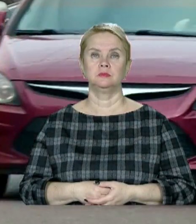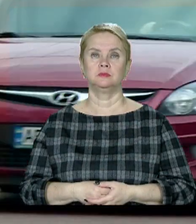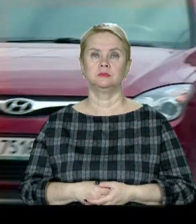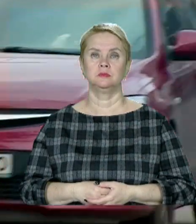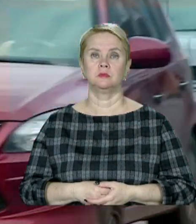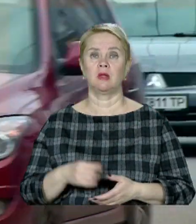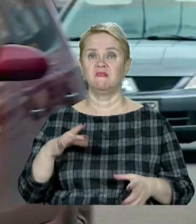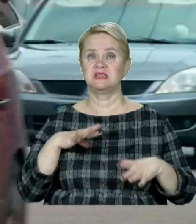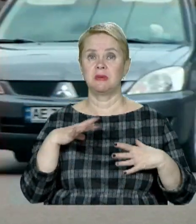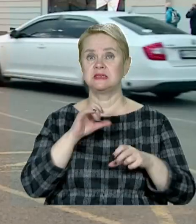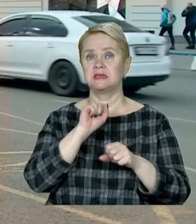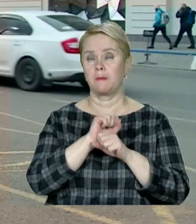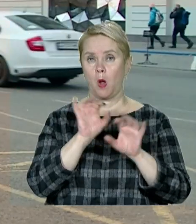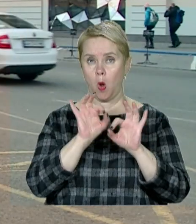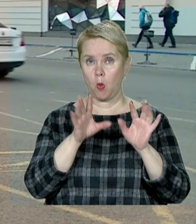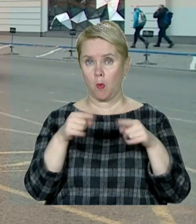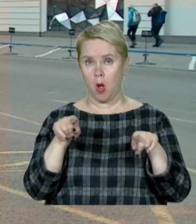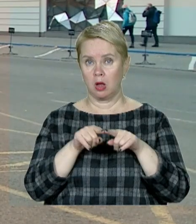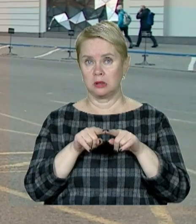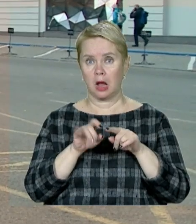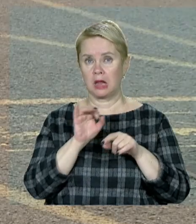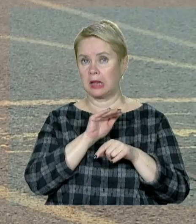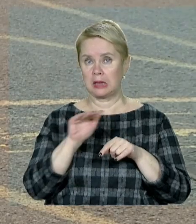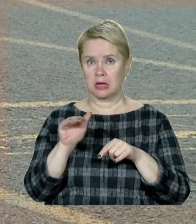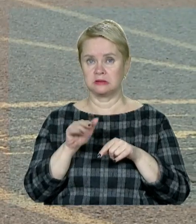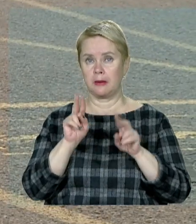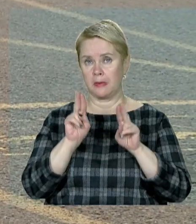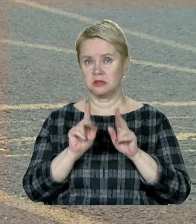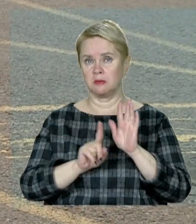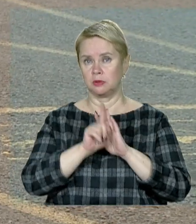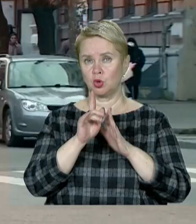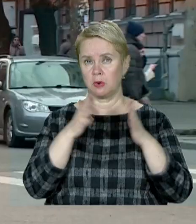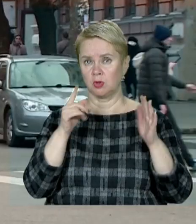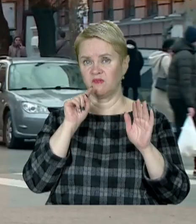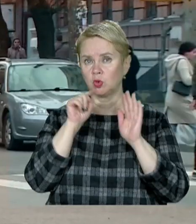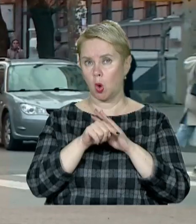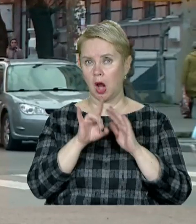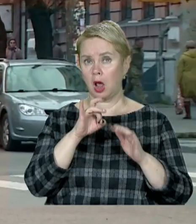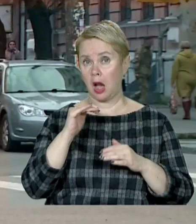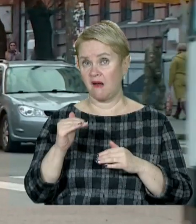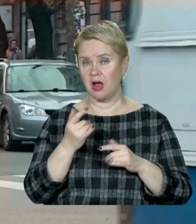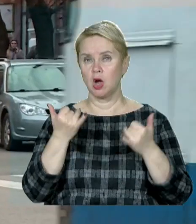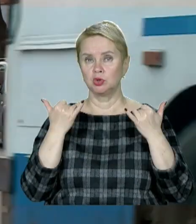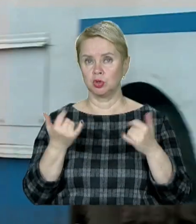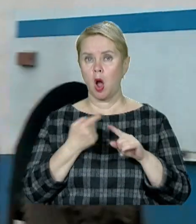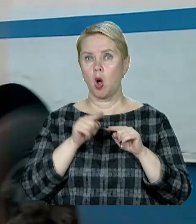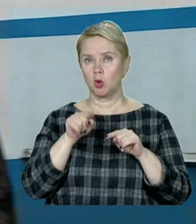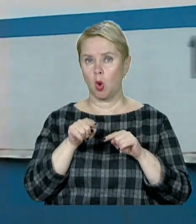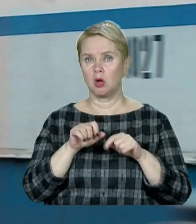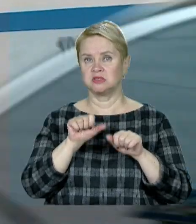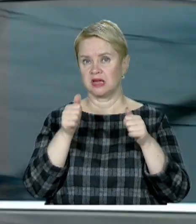В інспекції з паркування пояснюють, таке негласне правило діяло ще з початку масштабного вторгнення РФ, але тепер його